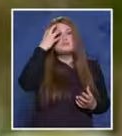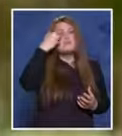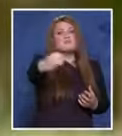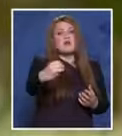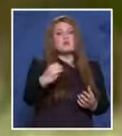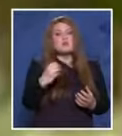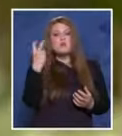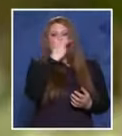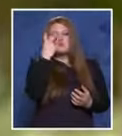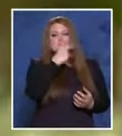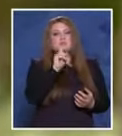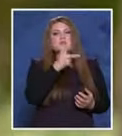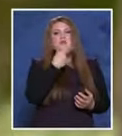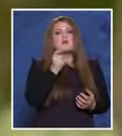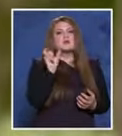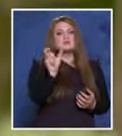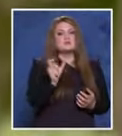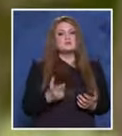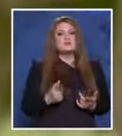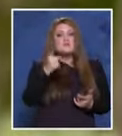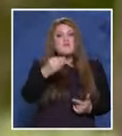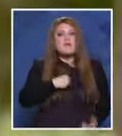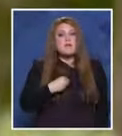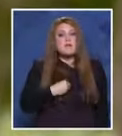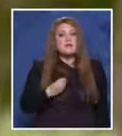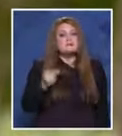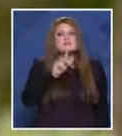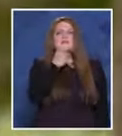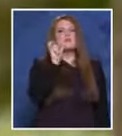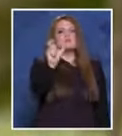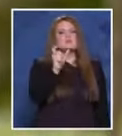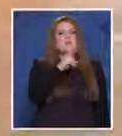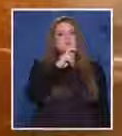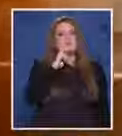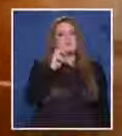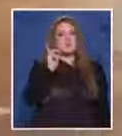извадят очите да не ги разпозная. Това ми каза и това е истината.